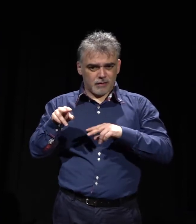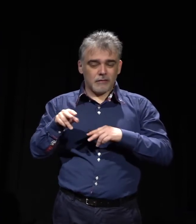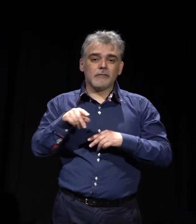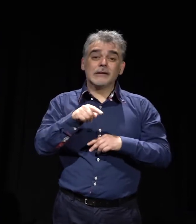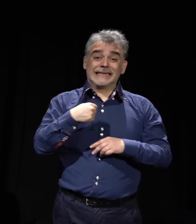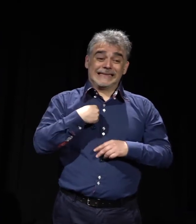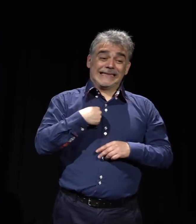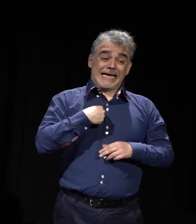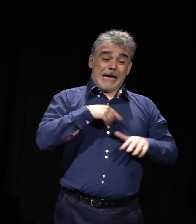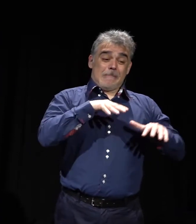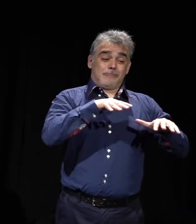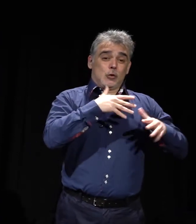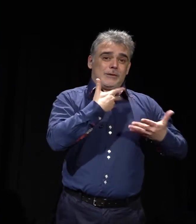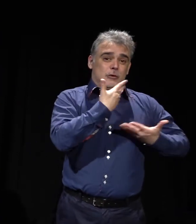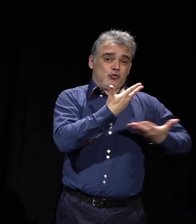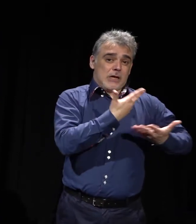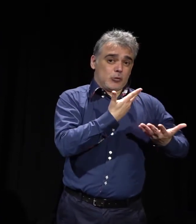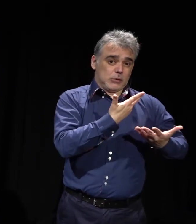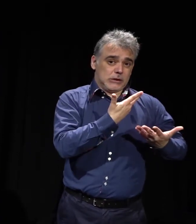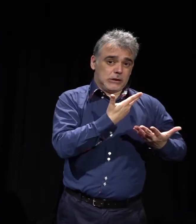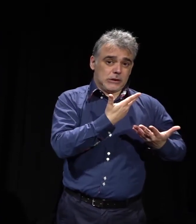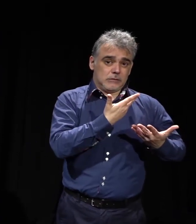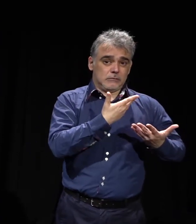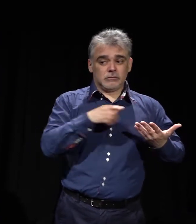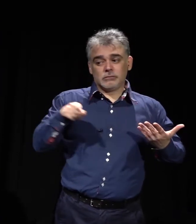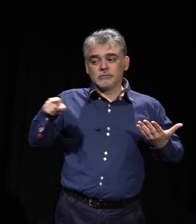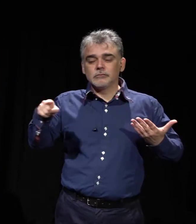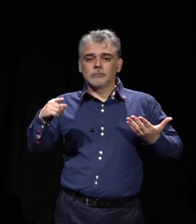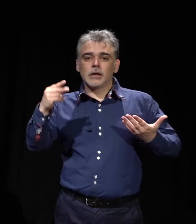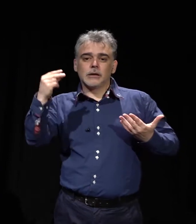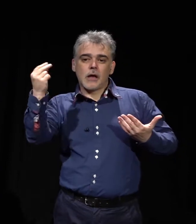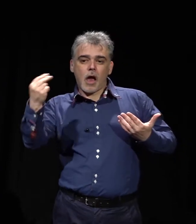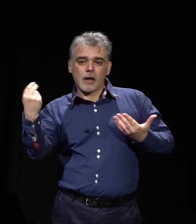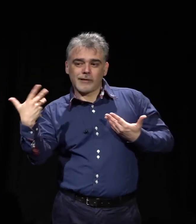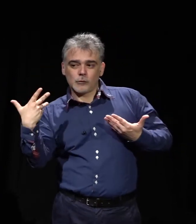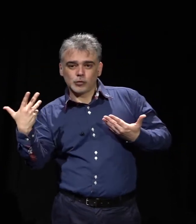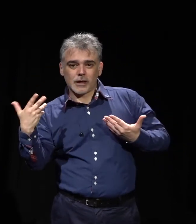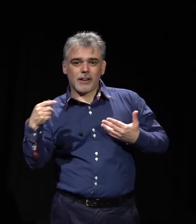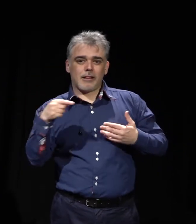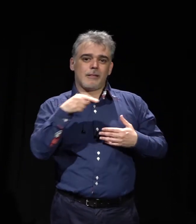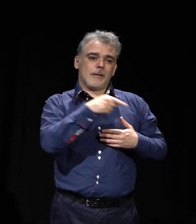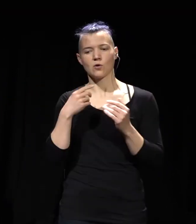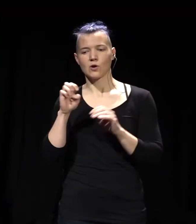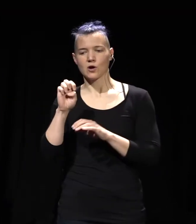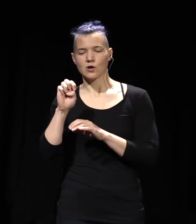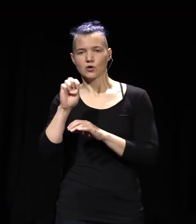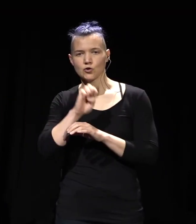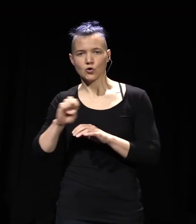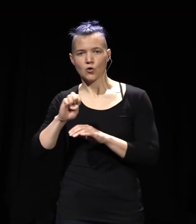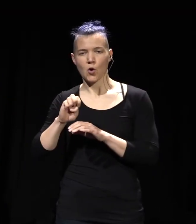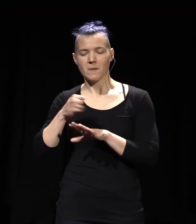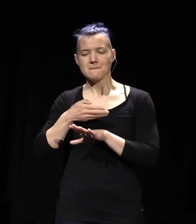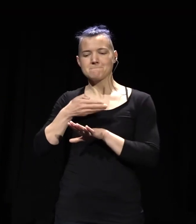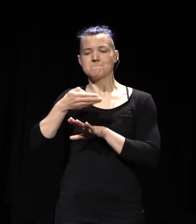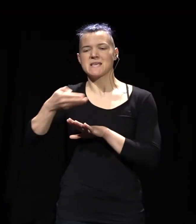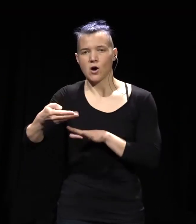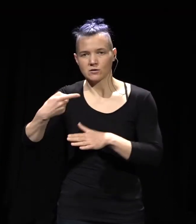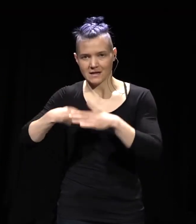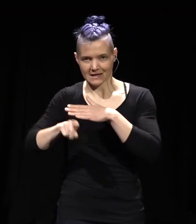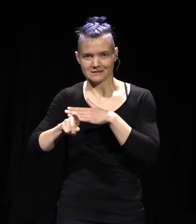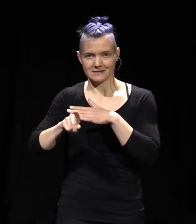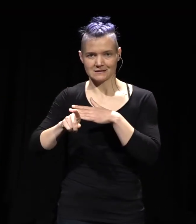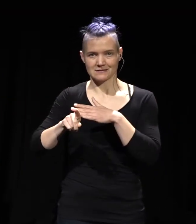cultural relations organisation, a little bit like the Goethe Institute. It really is time to act for